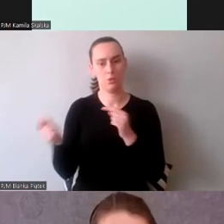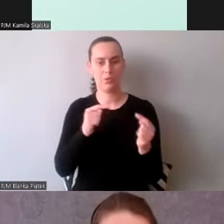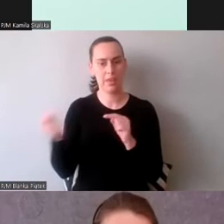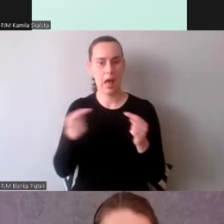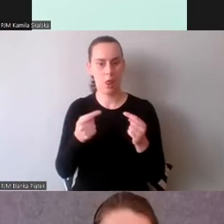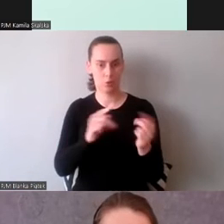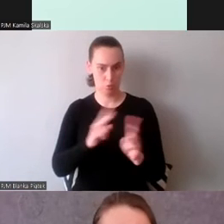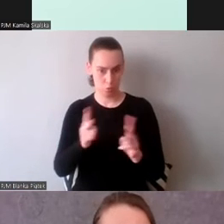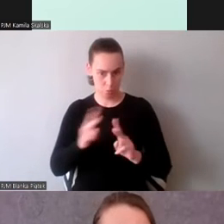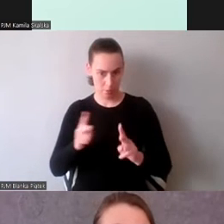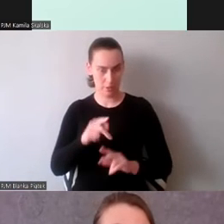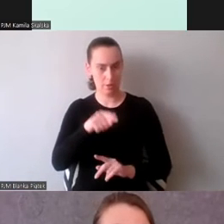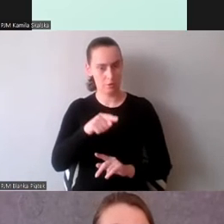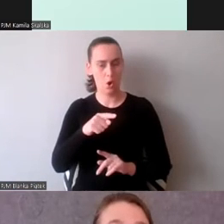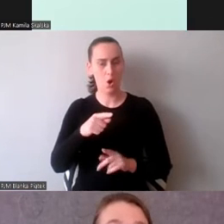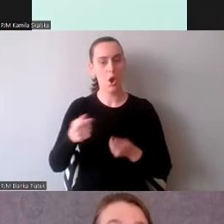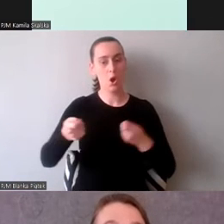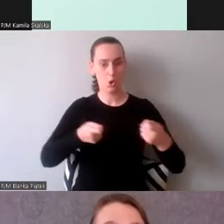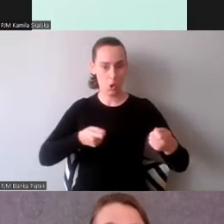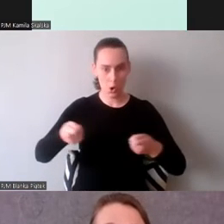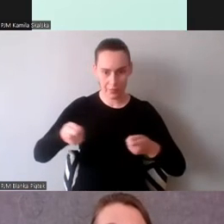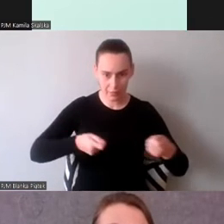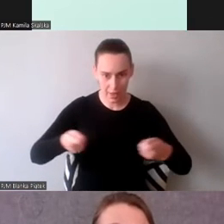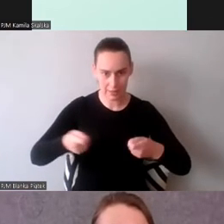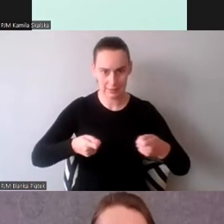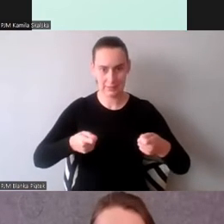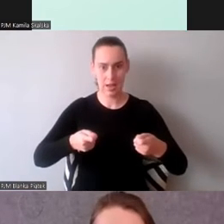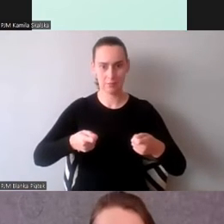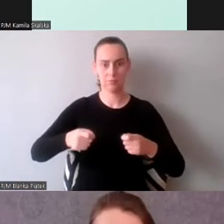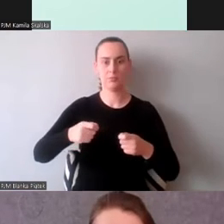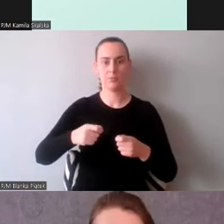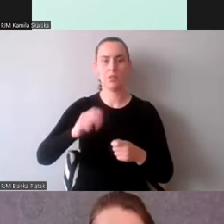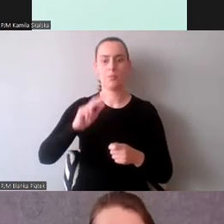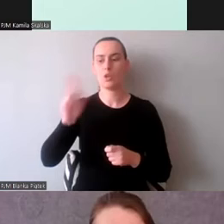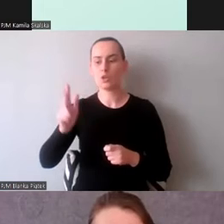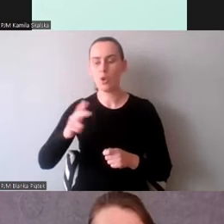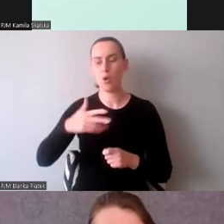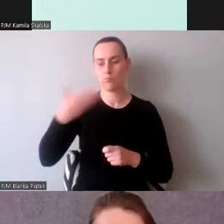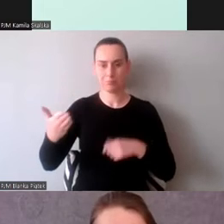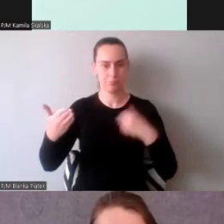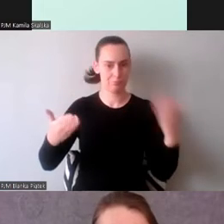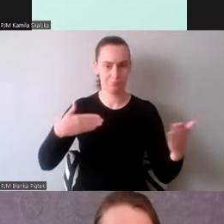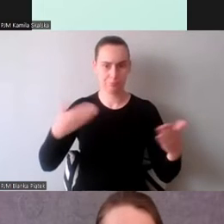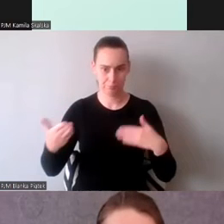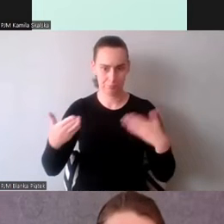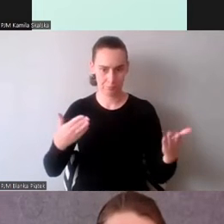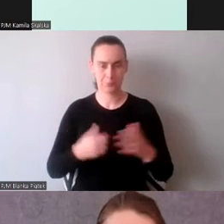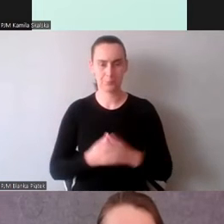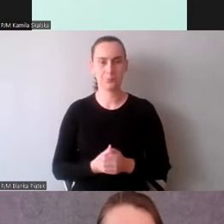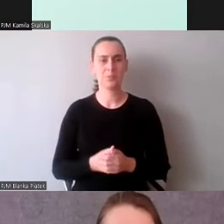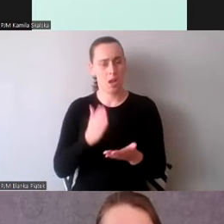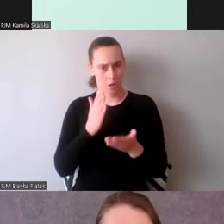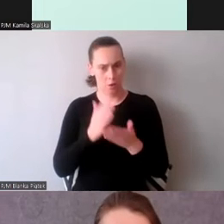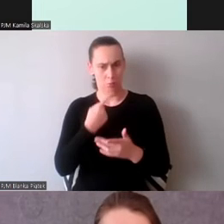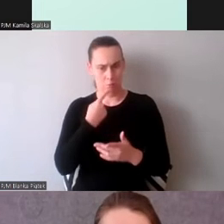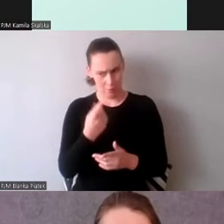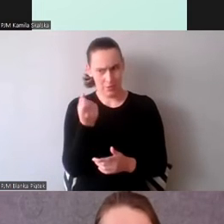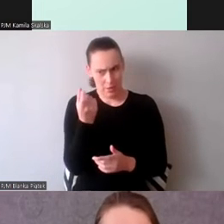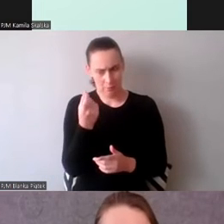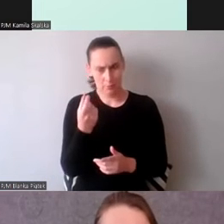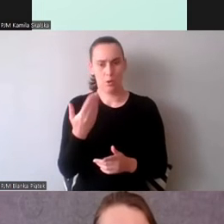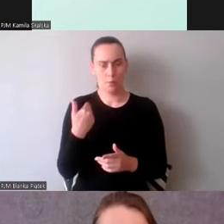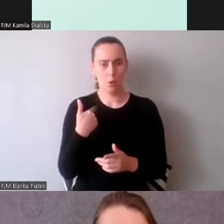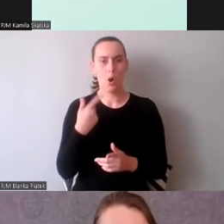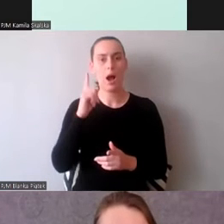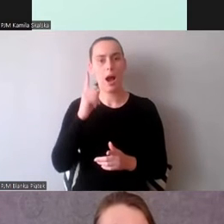koordynacja. Już wspomniałam o tym elemencie. Zabieranie głosu to sekwencja rozmowy, w